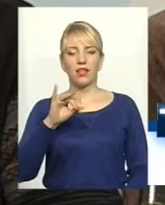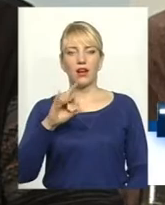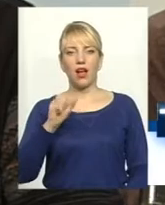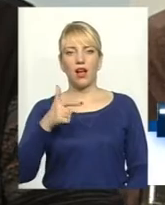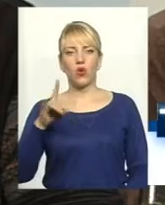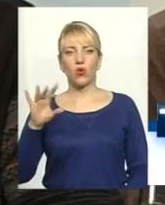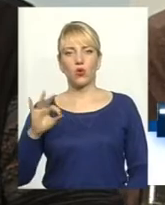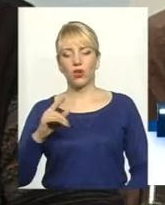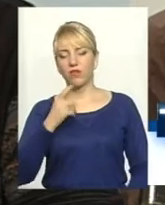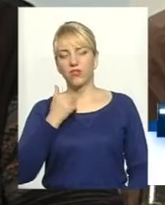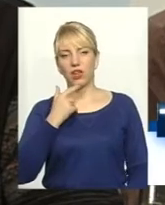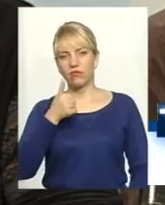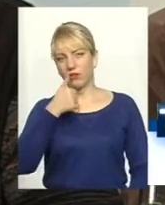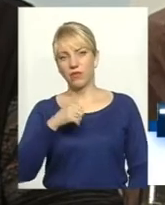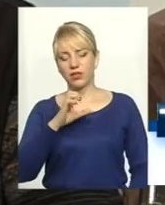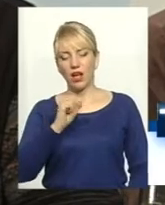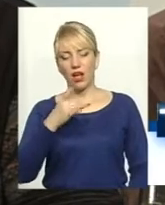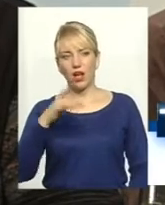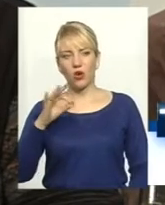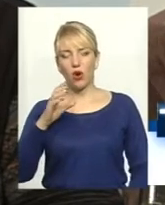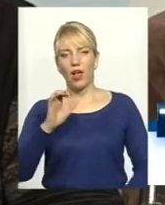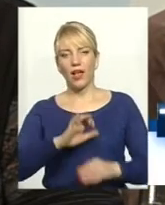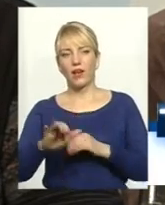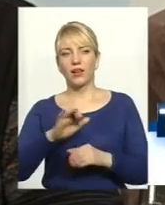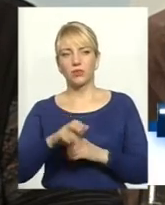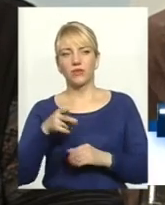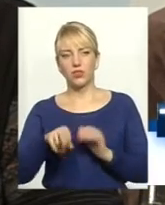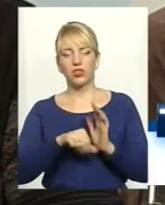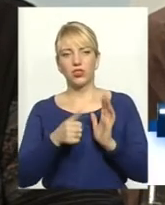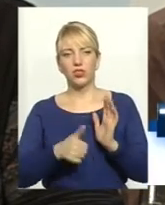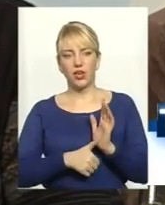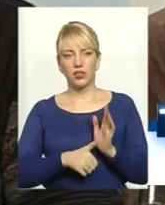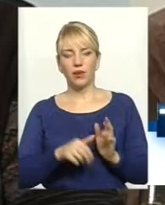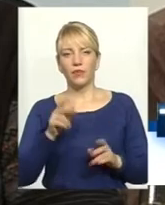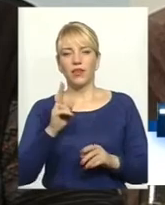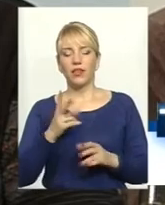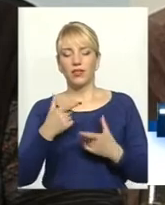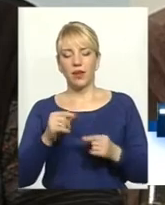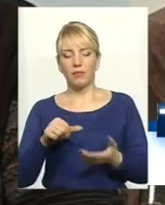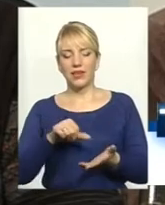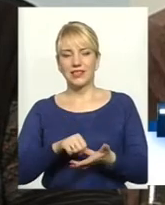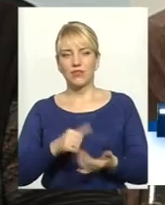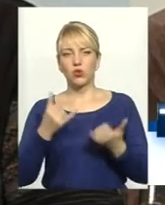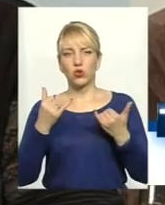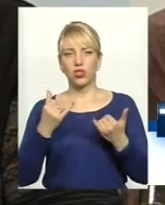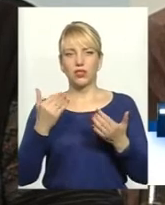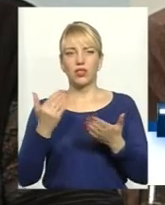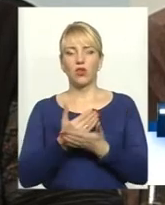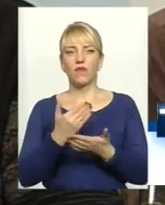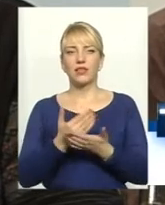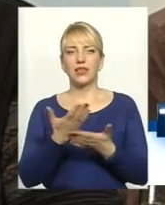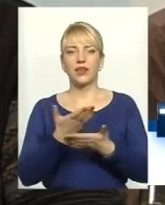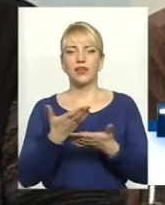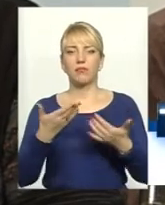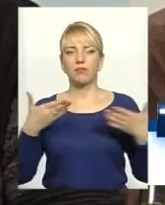а також в червні місяці в «Агро-Експо-2016», де представляємо сучасні інновації, якими